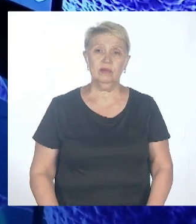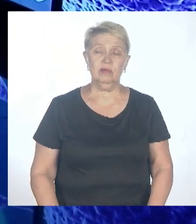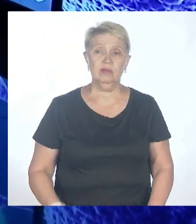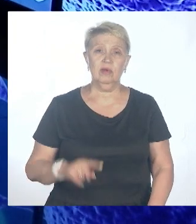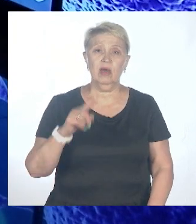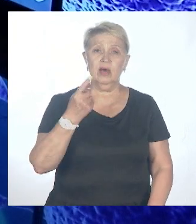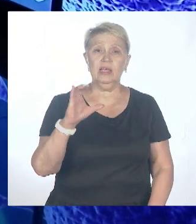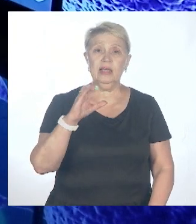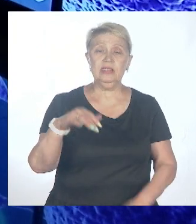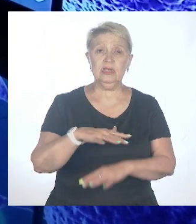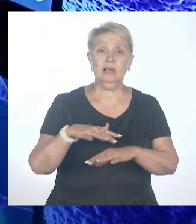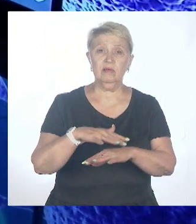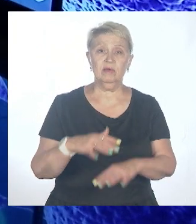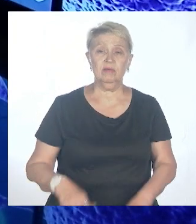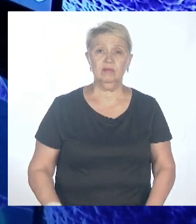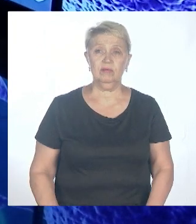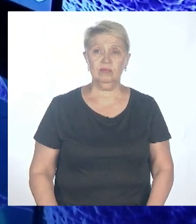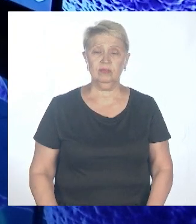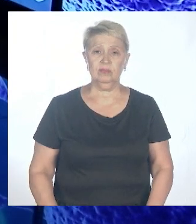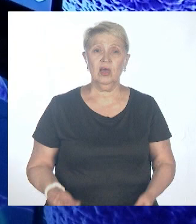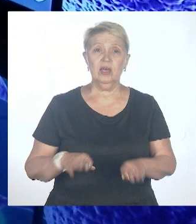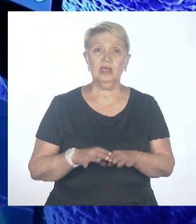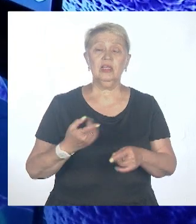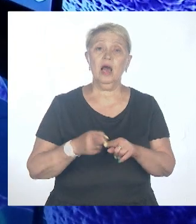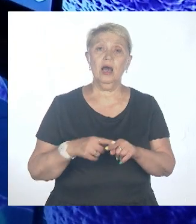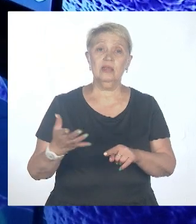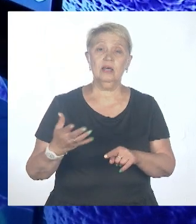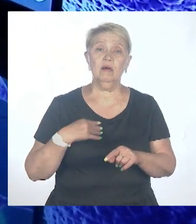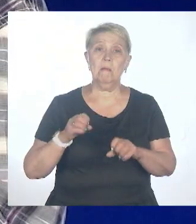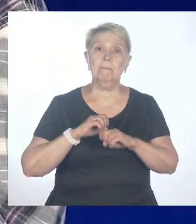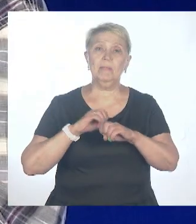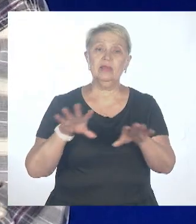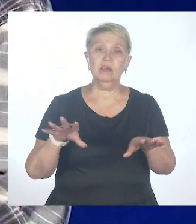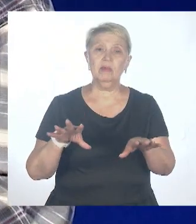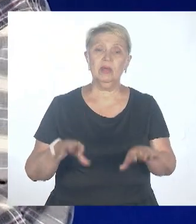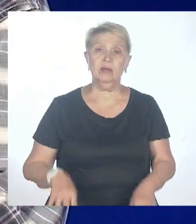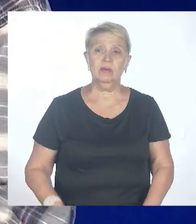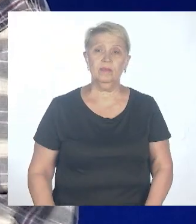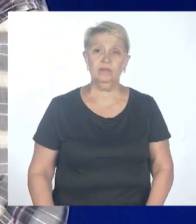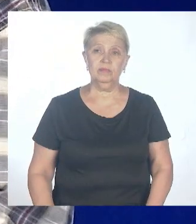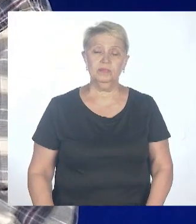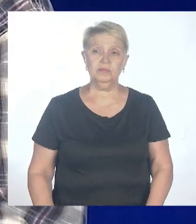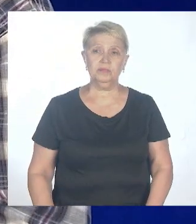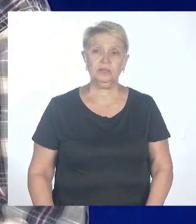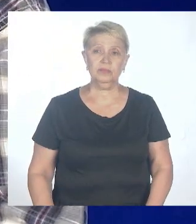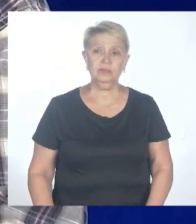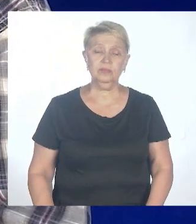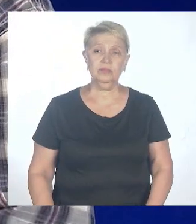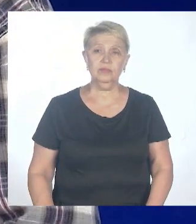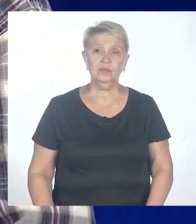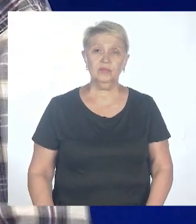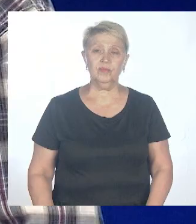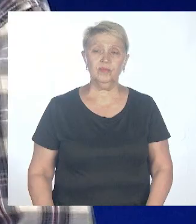страну в другом регионе ВОЗ. Вот тогда это пандемия. Это, опять же, один из критериев. Один из критериев. еще куча, куча, куча.